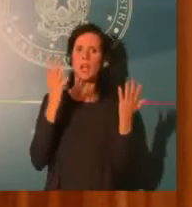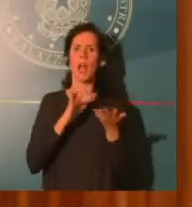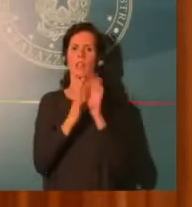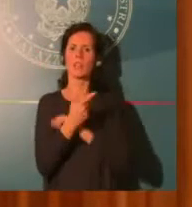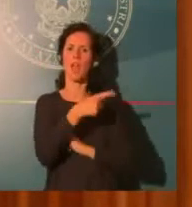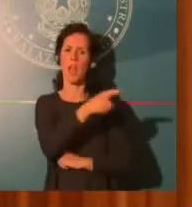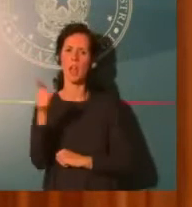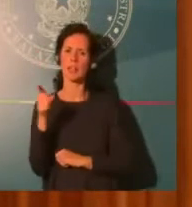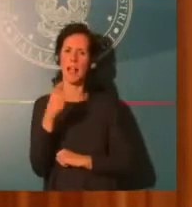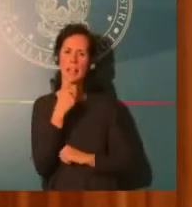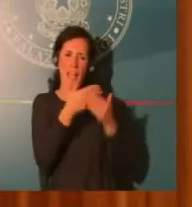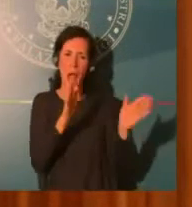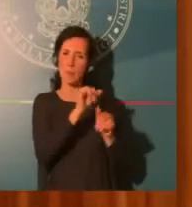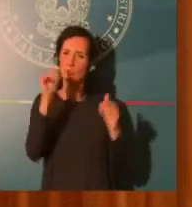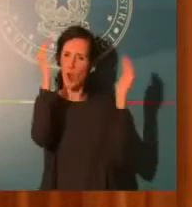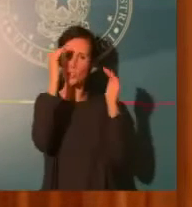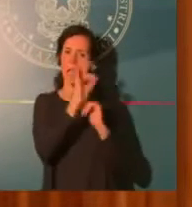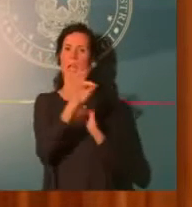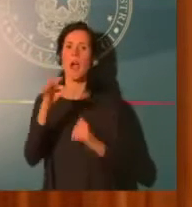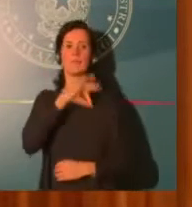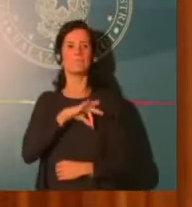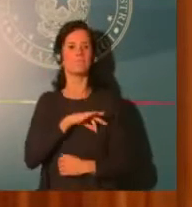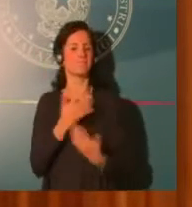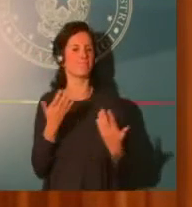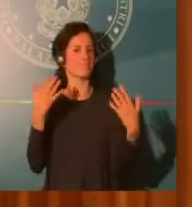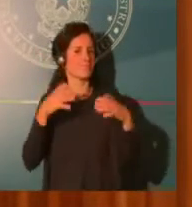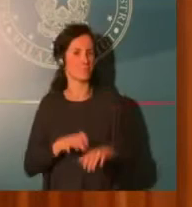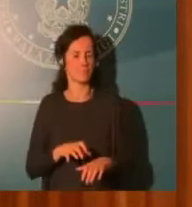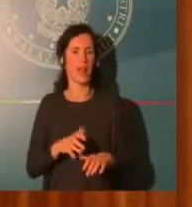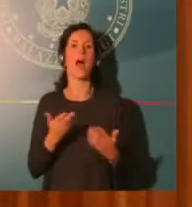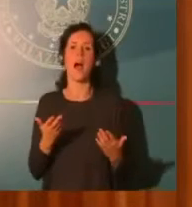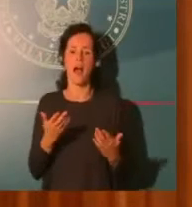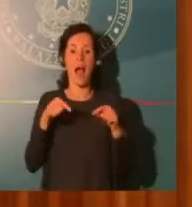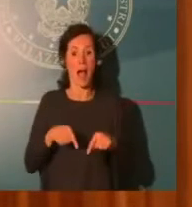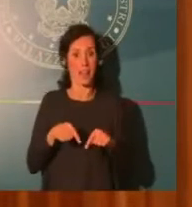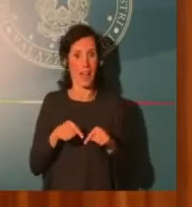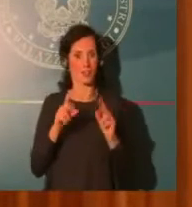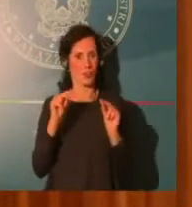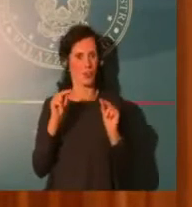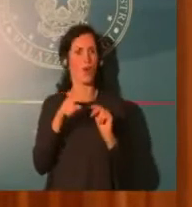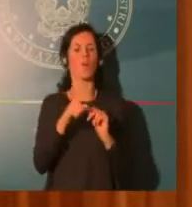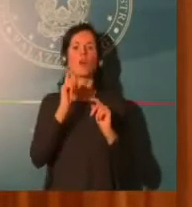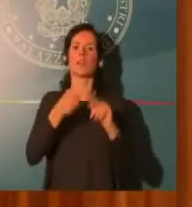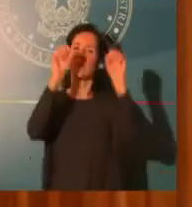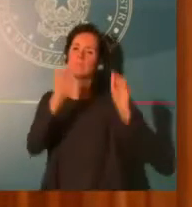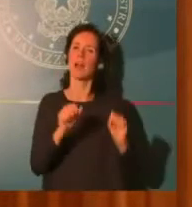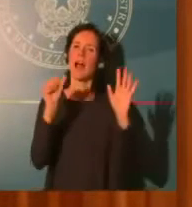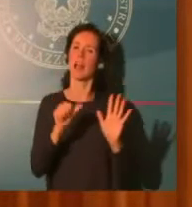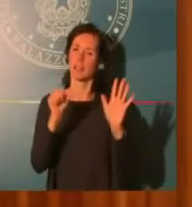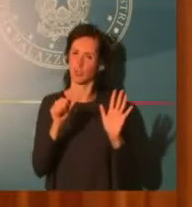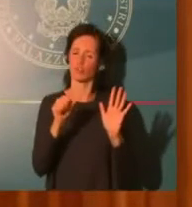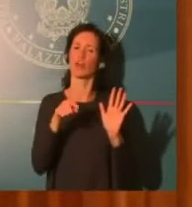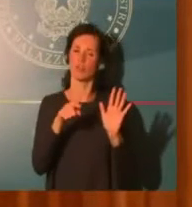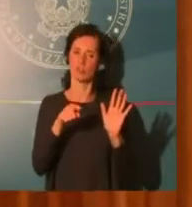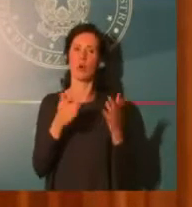il confronto con le categorie che hanno portato fortemente questa loro esigenza, abbiamo deciso di applicare il